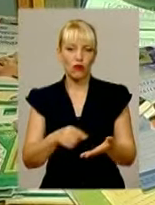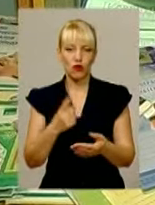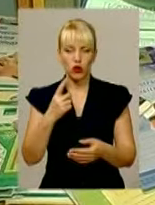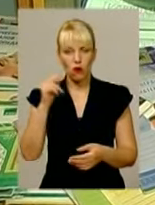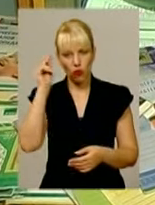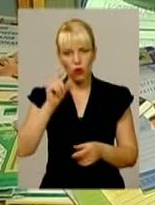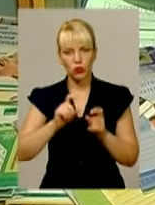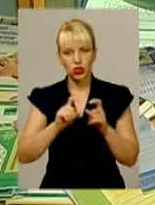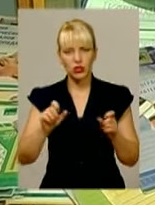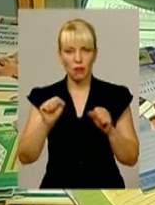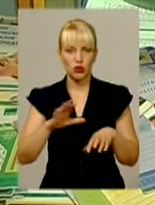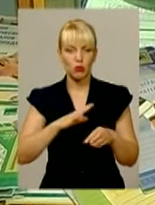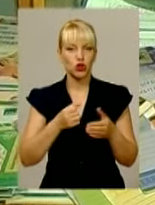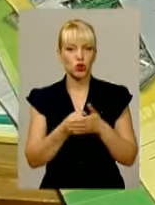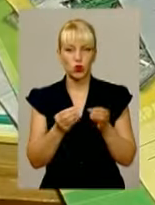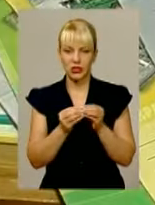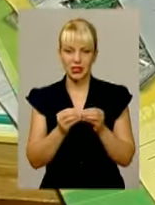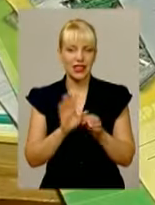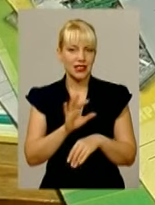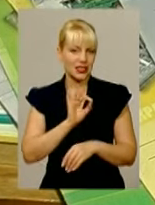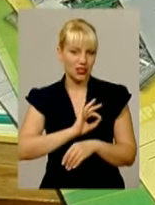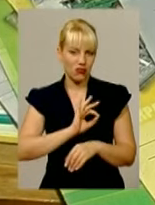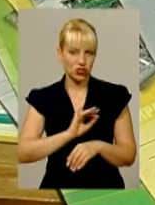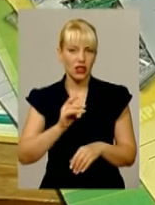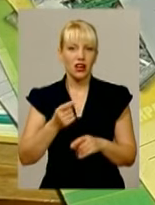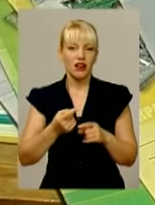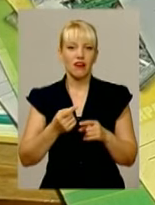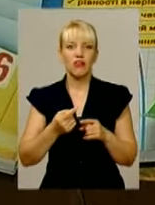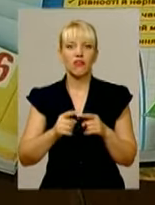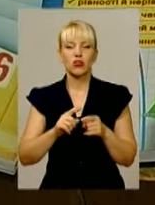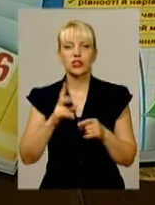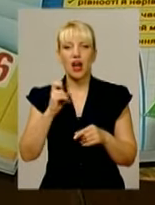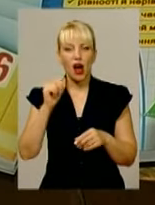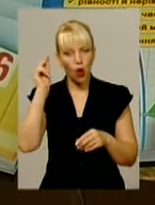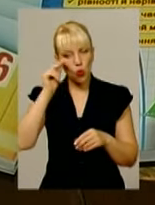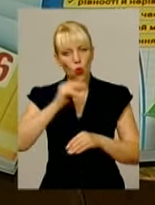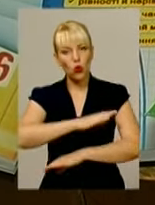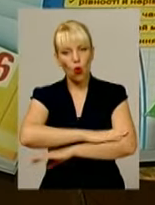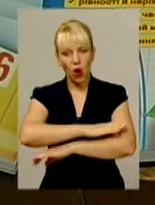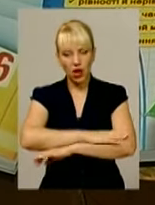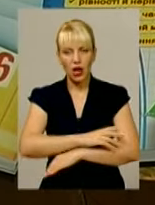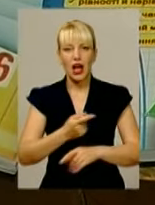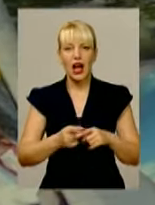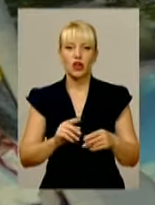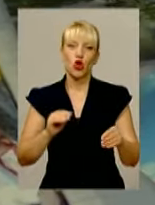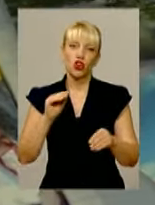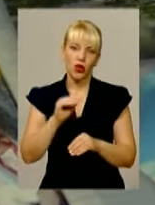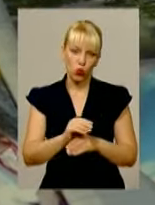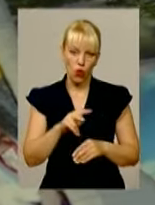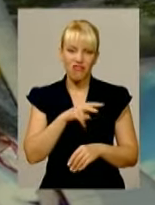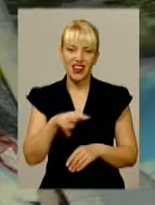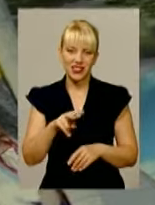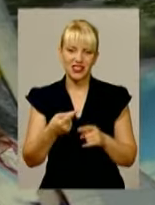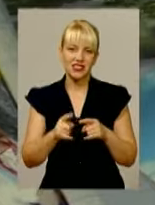учня може бути до десяти. І не завжди їх використовують саме на уроках. Зазвичай школярі працюють із додатковою літературою вдома.